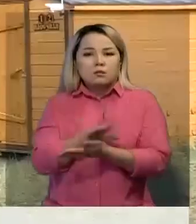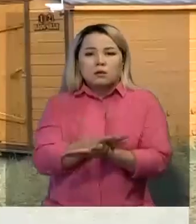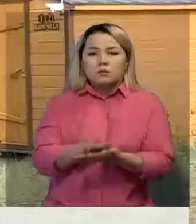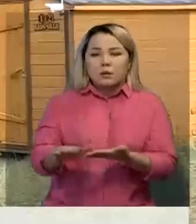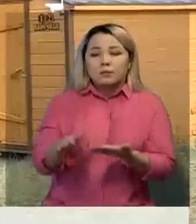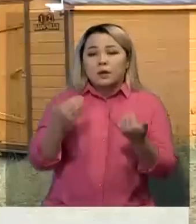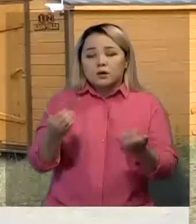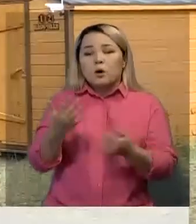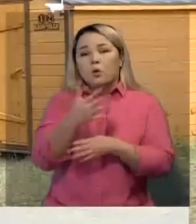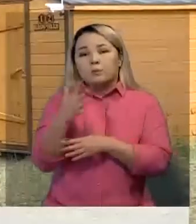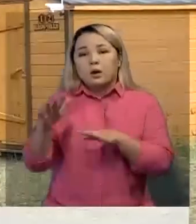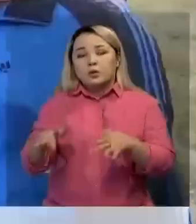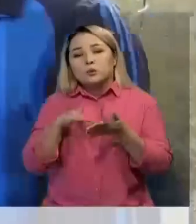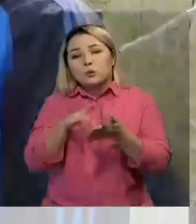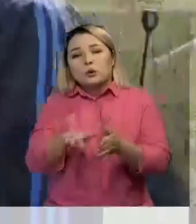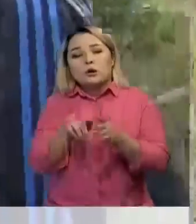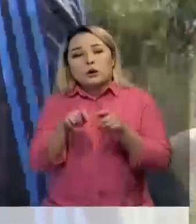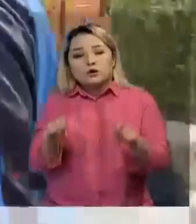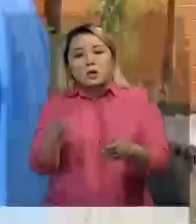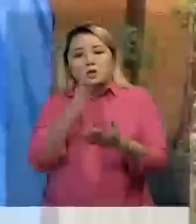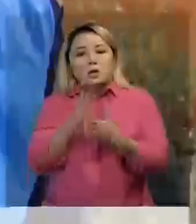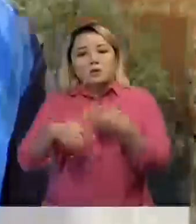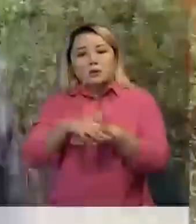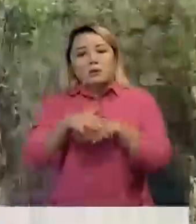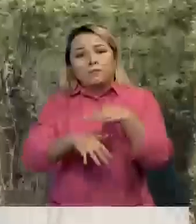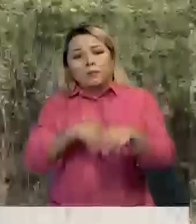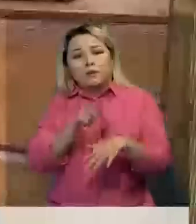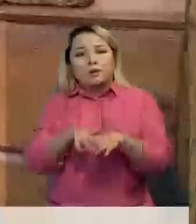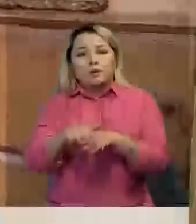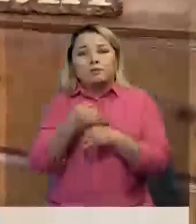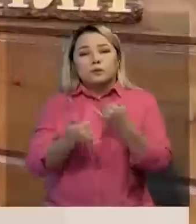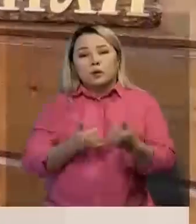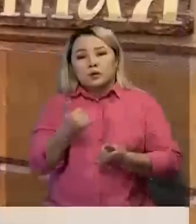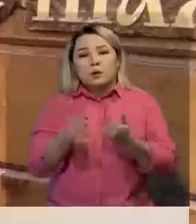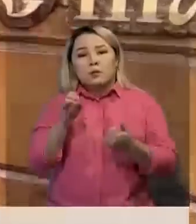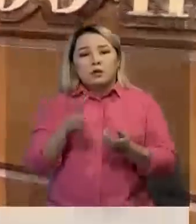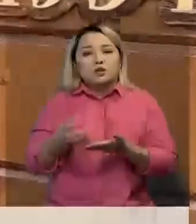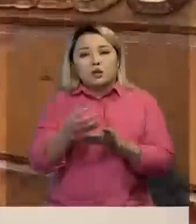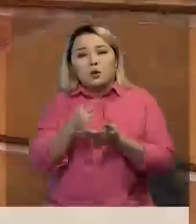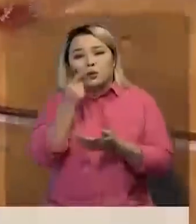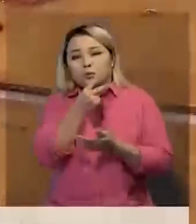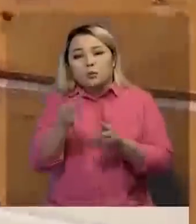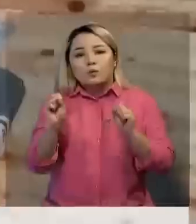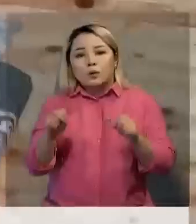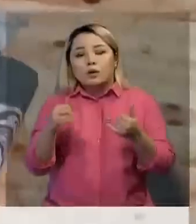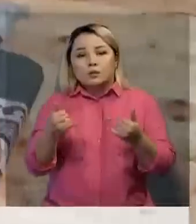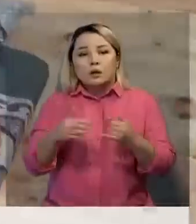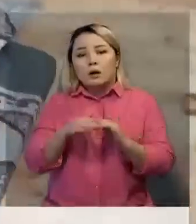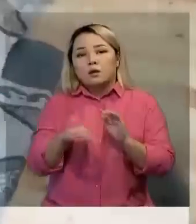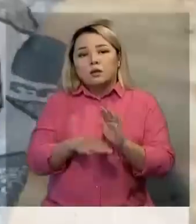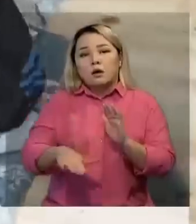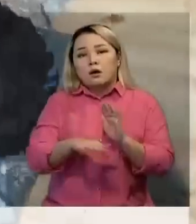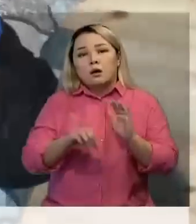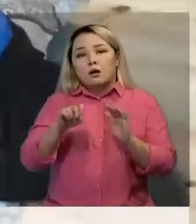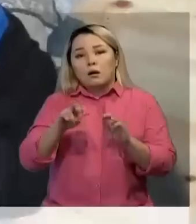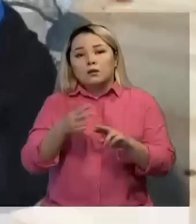Ормандағы бұл орын туристер үшін ашық. Келушілер араларда қалай бапта балын жинайтын өз көзімен көрелады. Ал мұнау астында ара